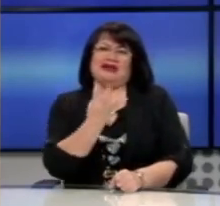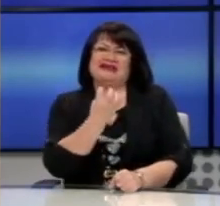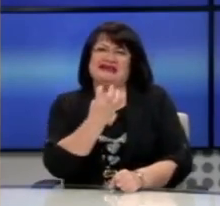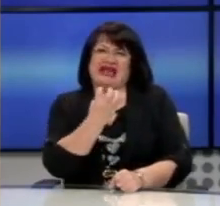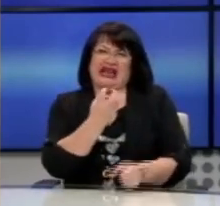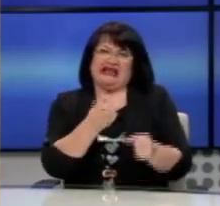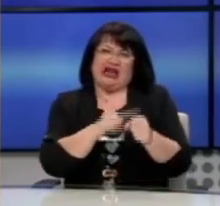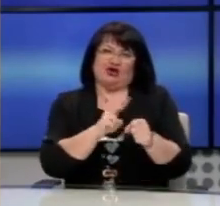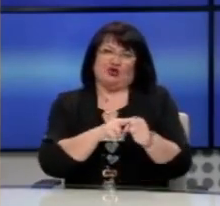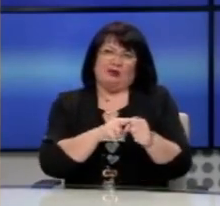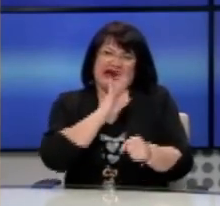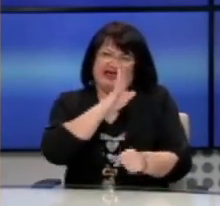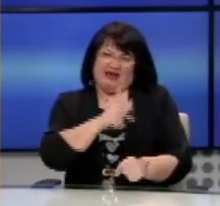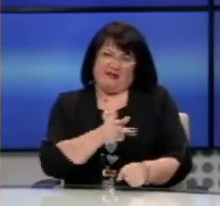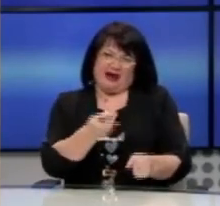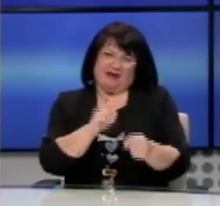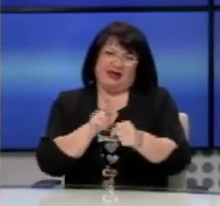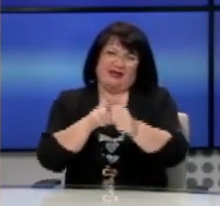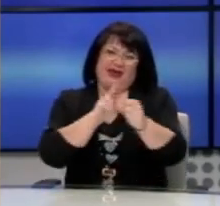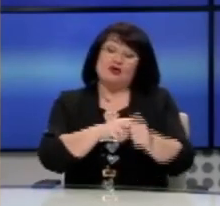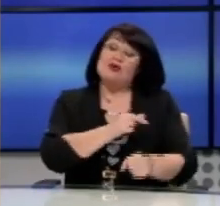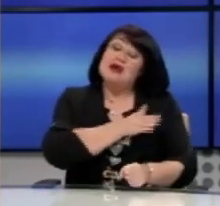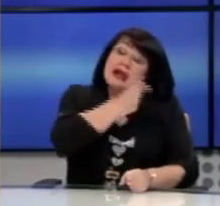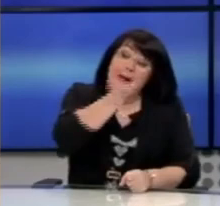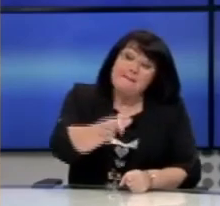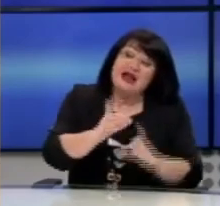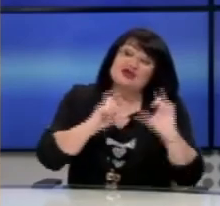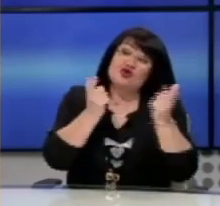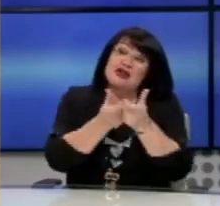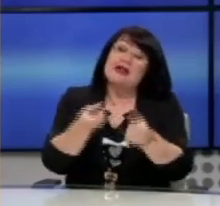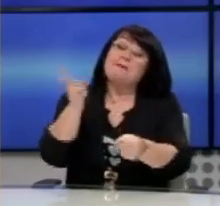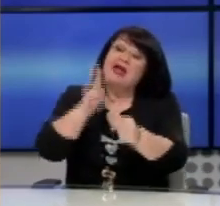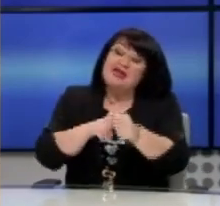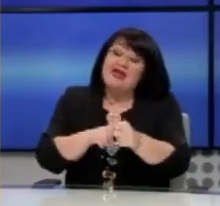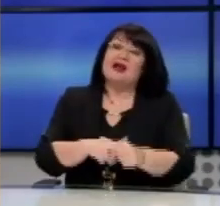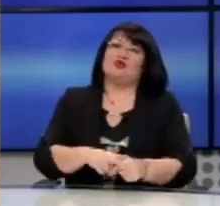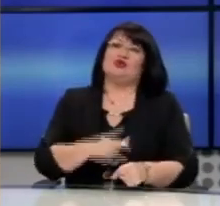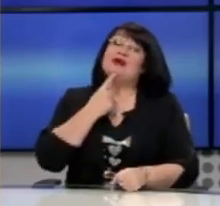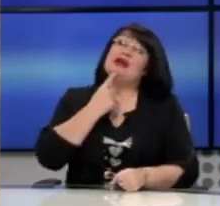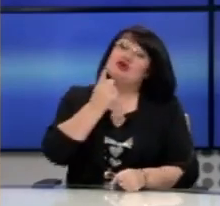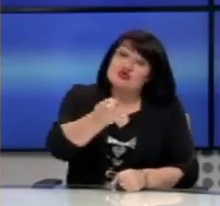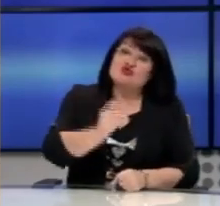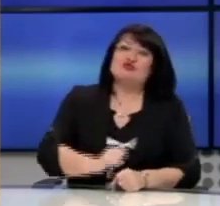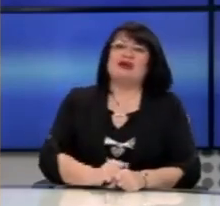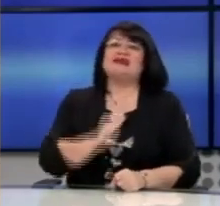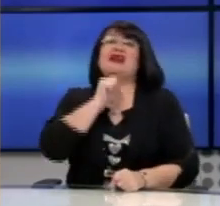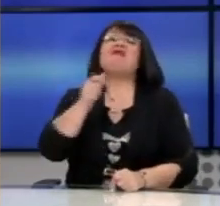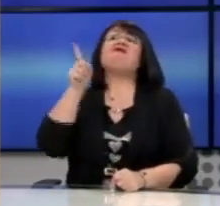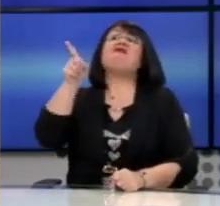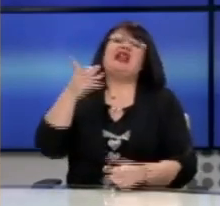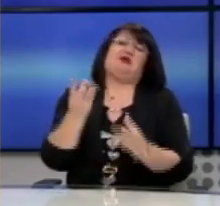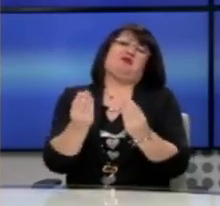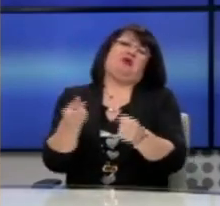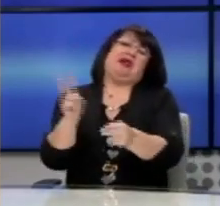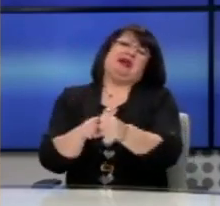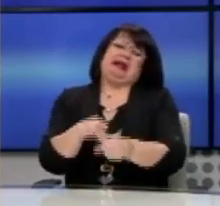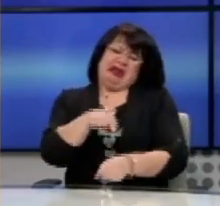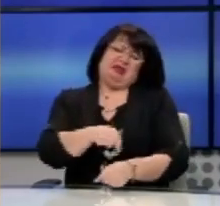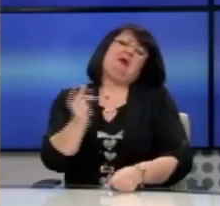στη χώρα μας. Να πάτε στις οικογένειες των ανθρώπων που χάσαν συνανθρώπους τους να τους πείτε στο Βέλγιο πεθαίνουν περισσότεροι.